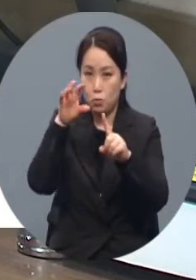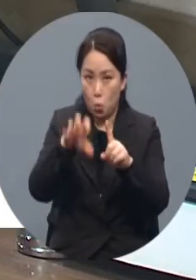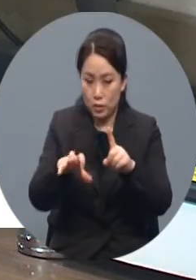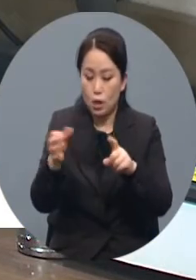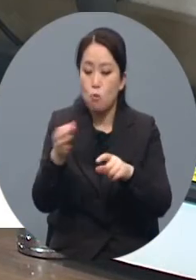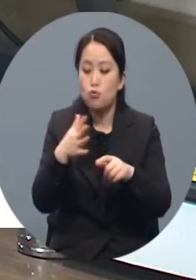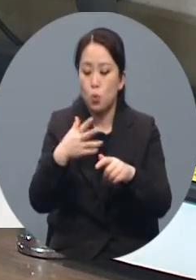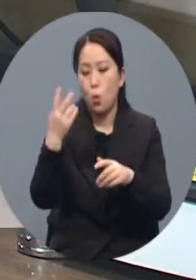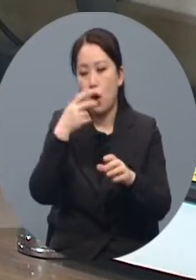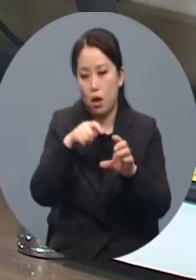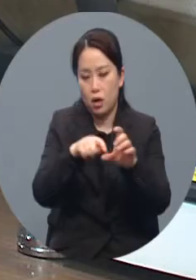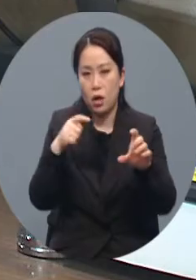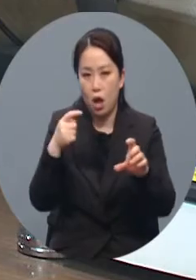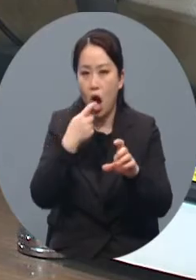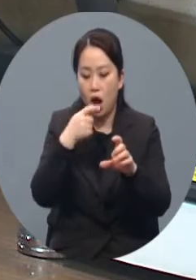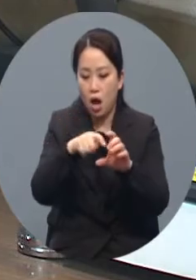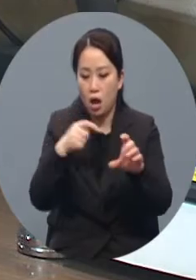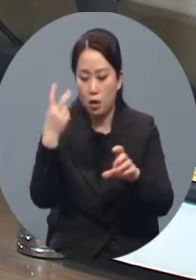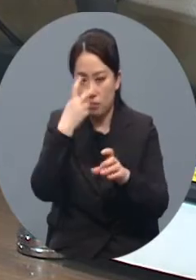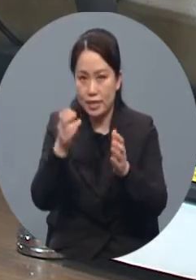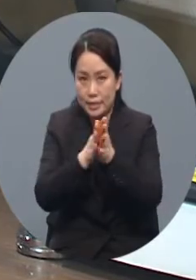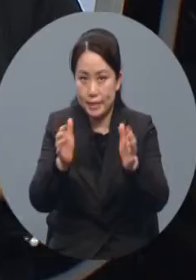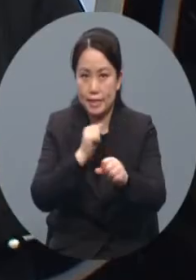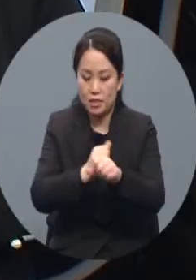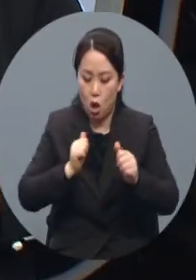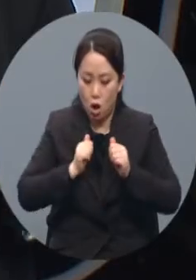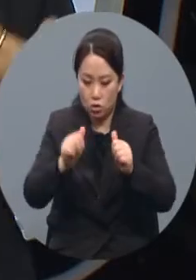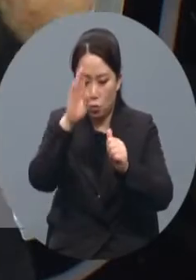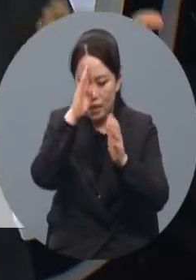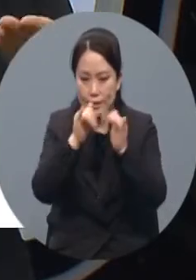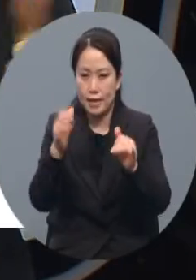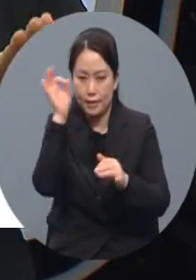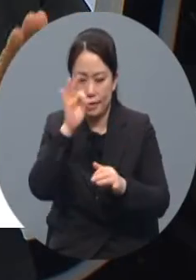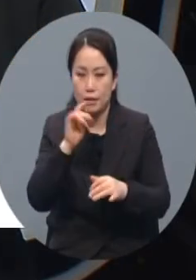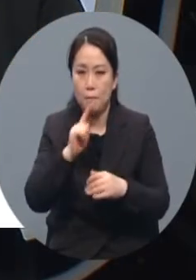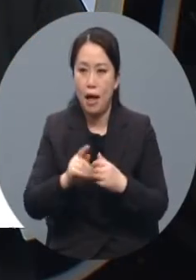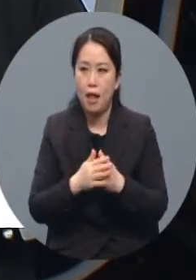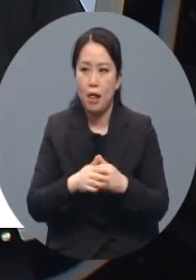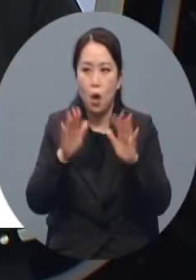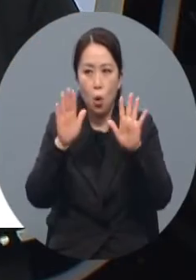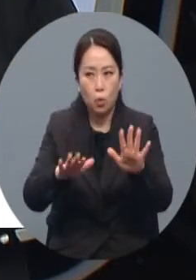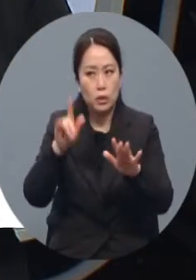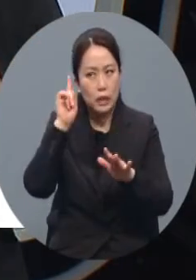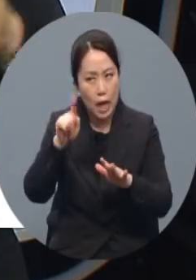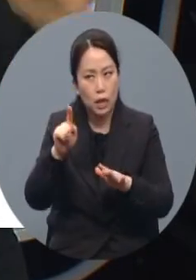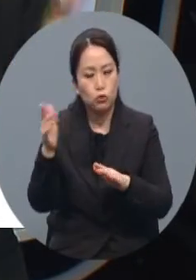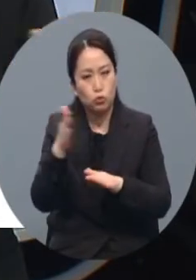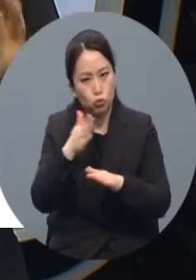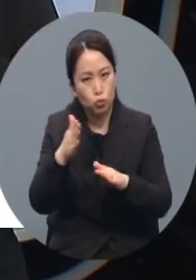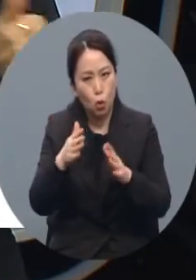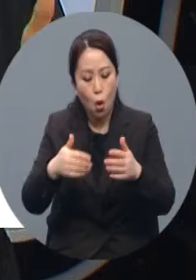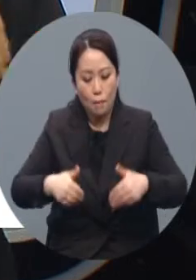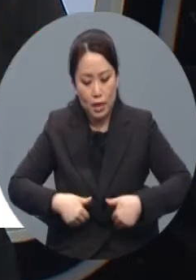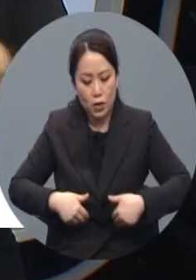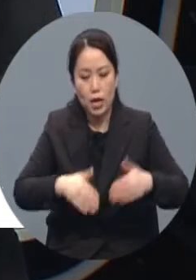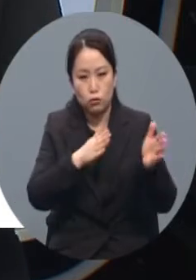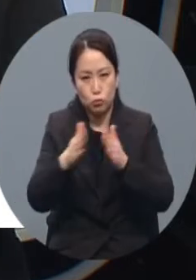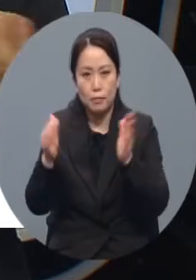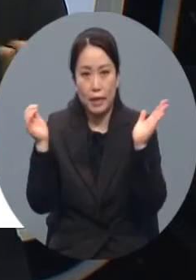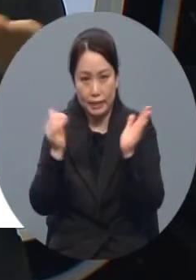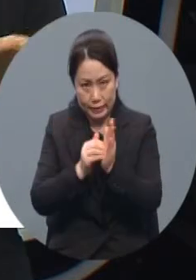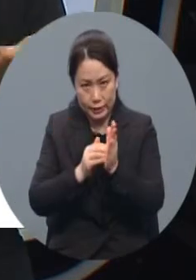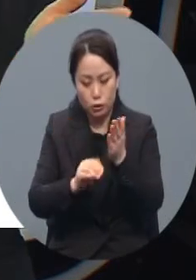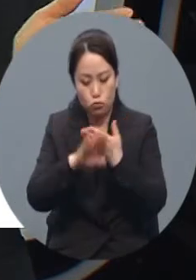적극적으로 환자를 찾아내겠다는 겁니다. 오늘 내일 중으로 인력 배치 등 필요한 준비를 마치고